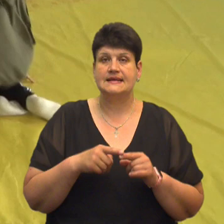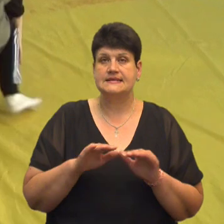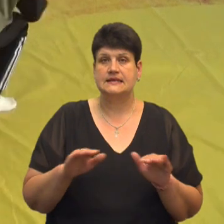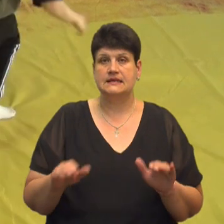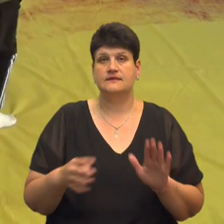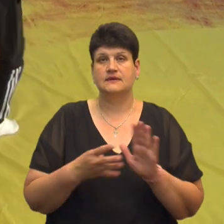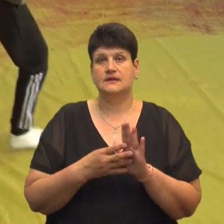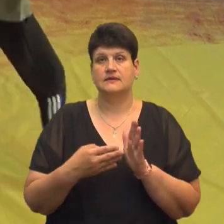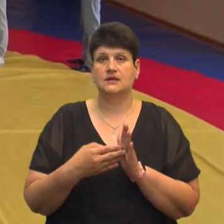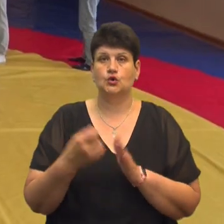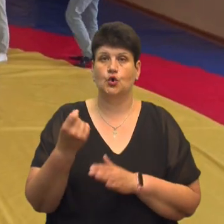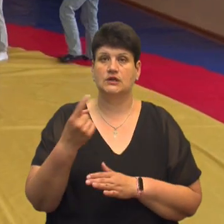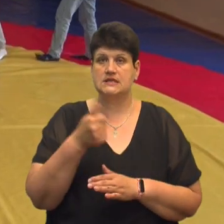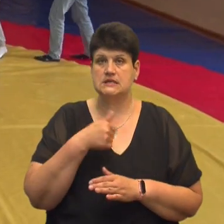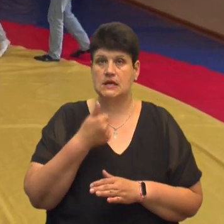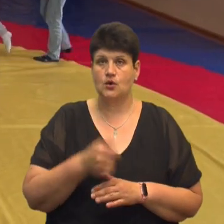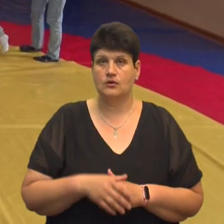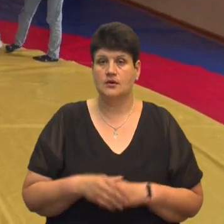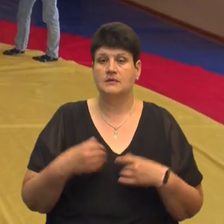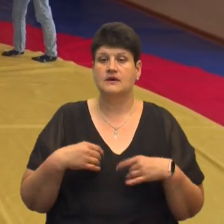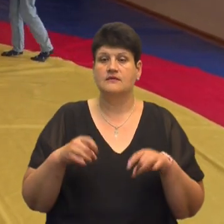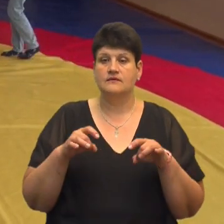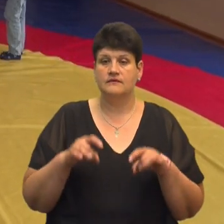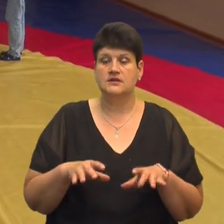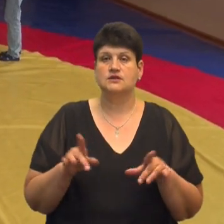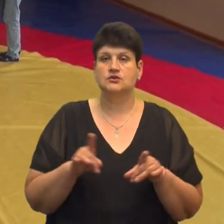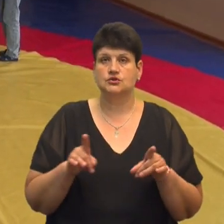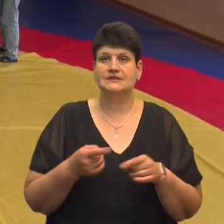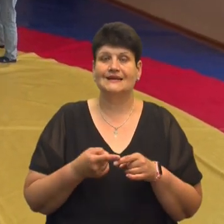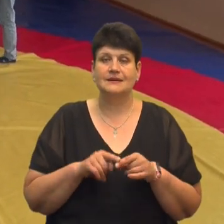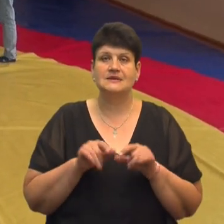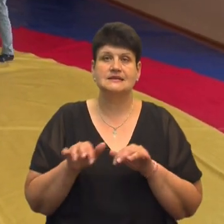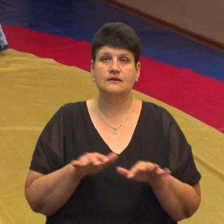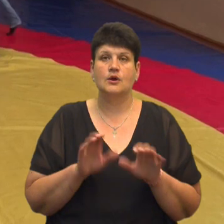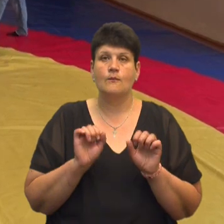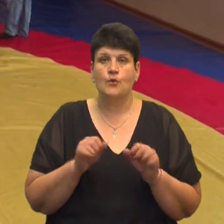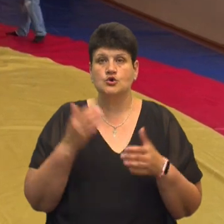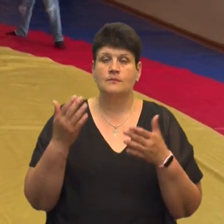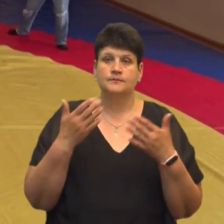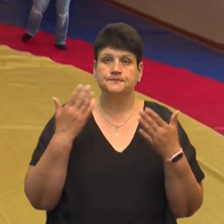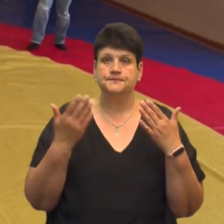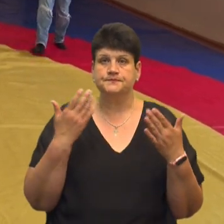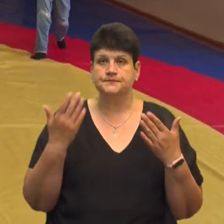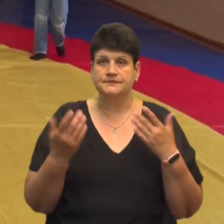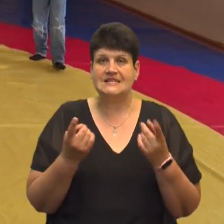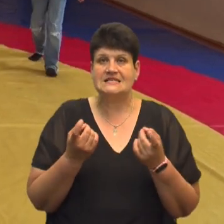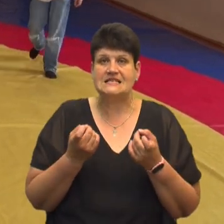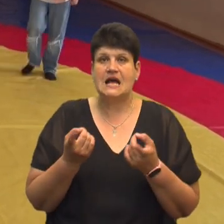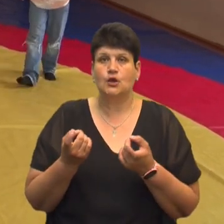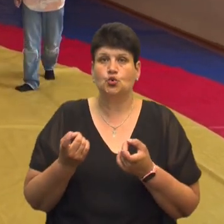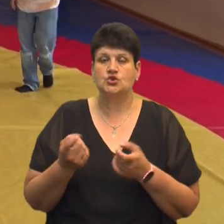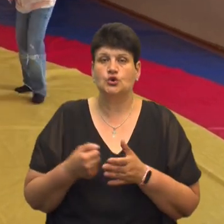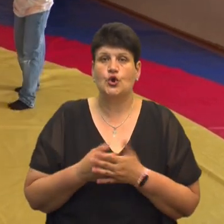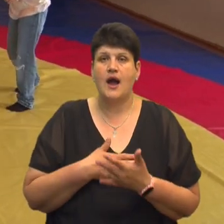від 9 до 11 років. Ми щиро надіємося, що такими заходами ми зможемо їх дещо розвантажити, залучити до